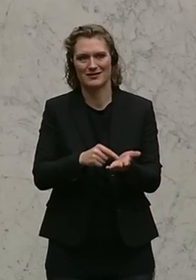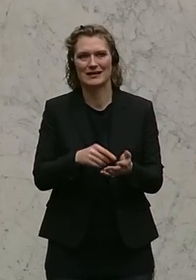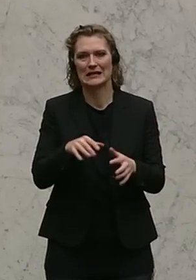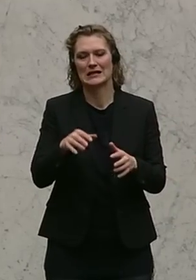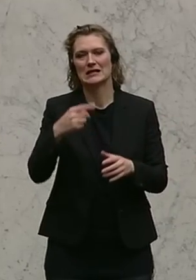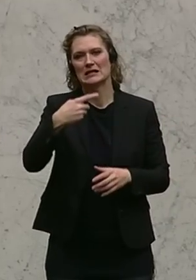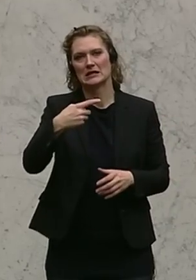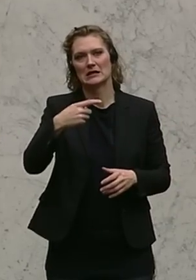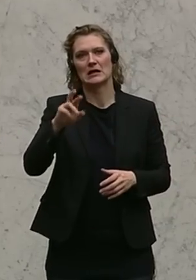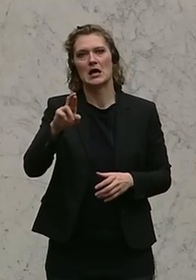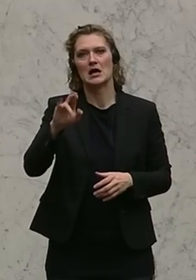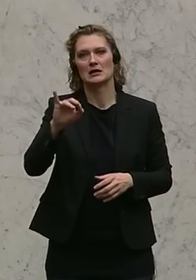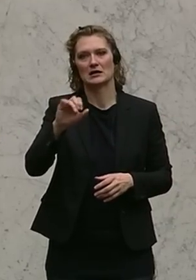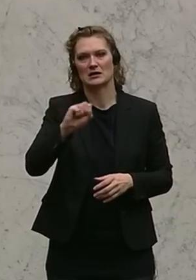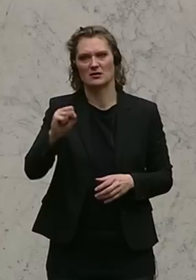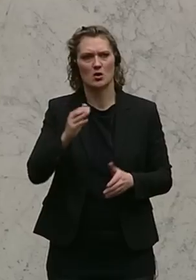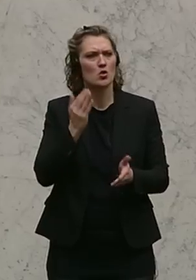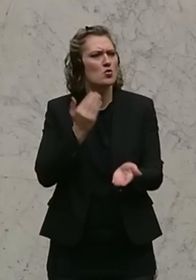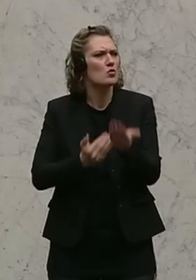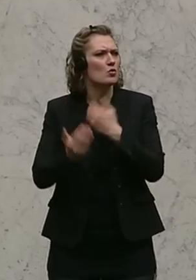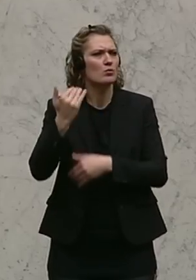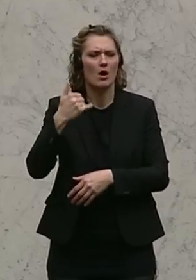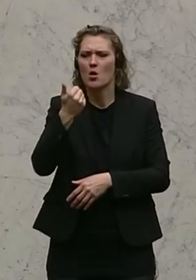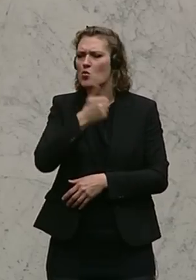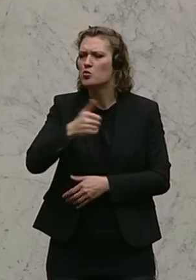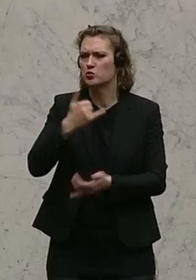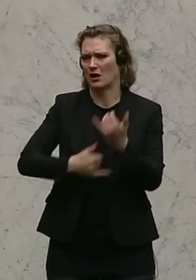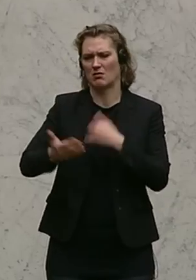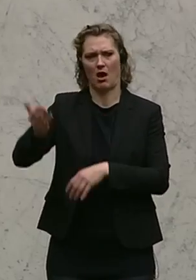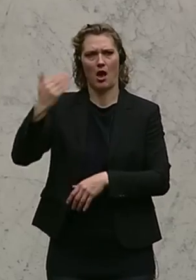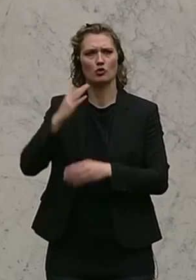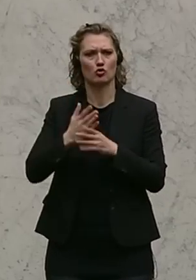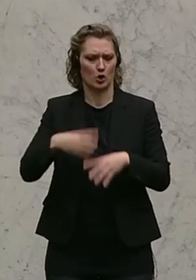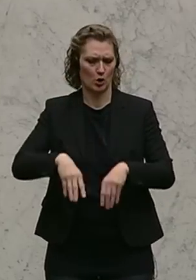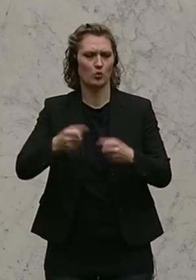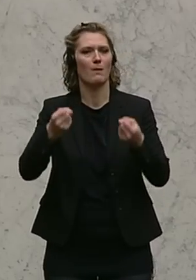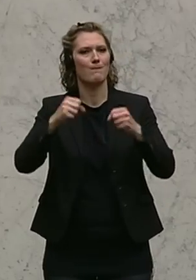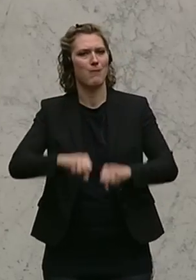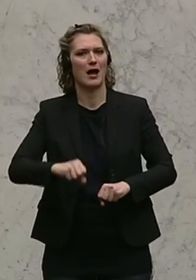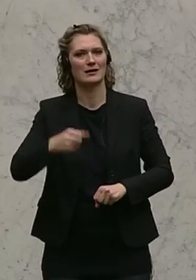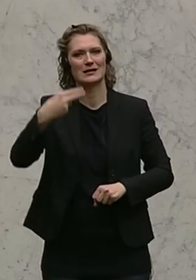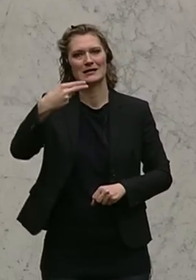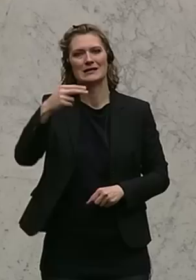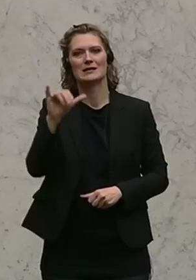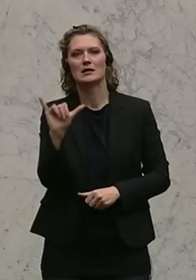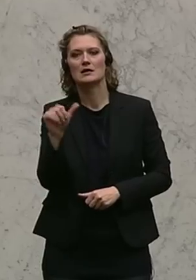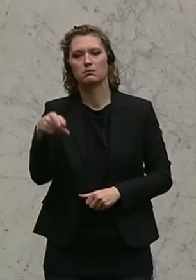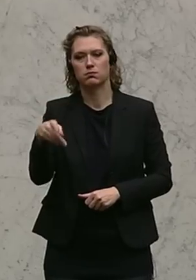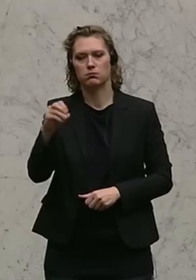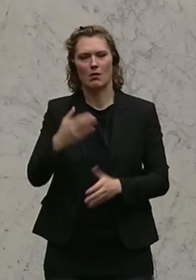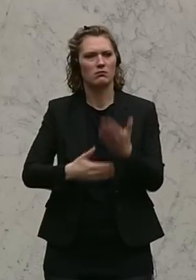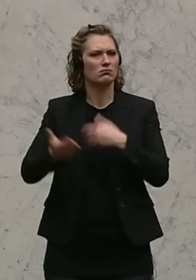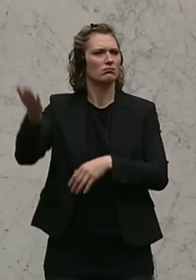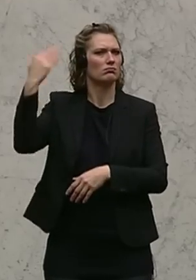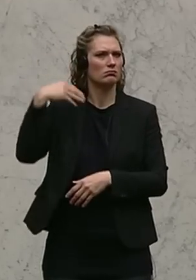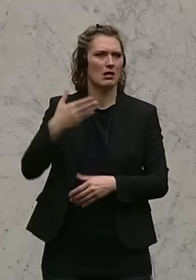Vor 100 Jahren wurden die Hypos gegründet, österreichweit. Das ist kein kärntner-spezifisches Thema. Und vor 100 Jahren haben Länder